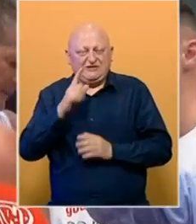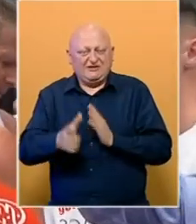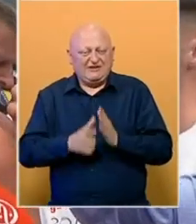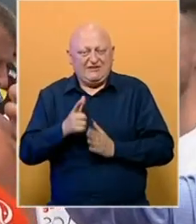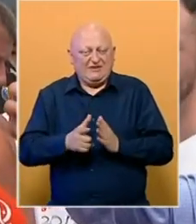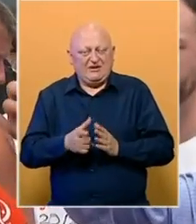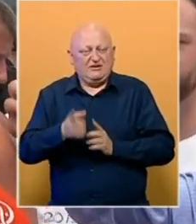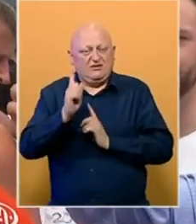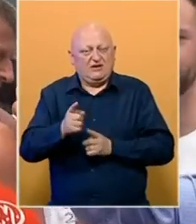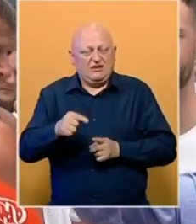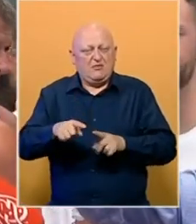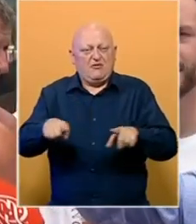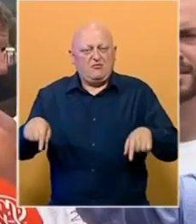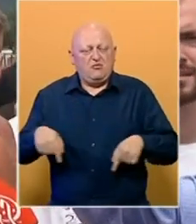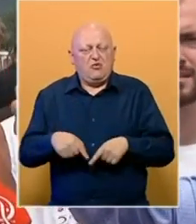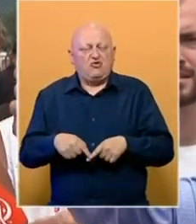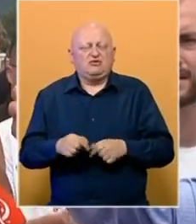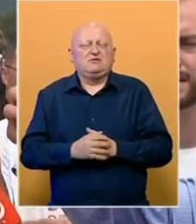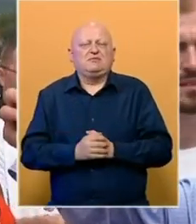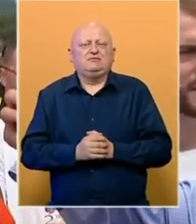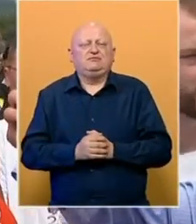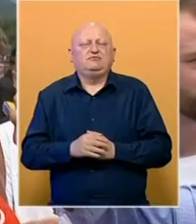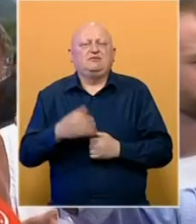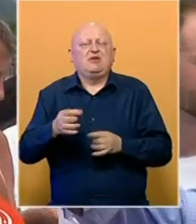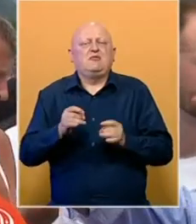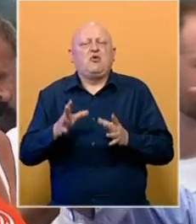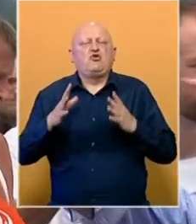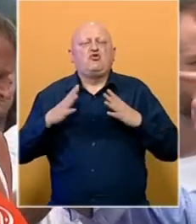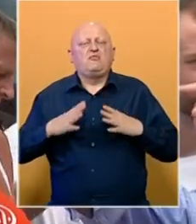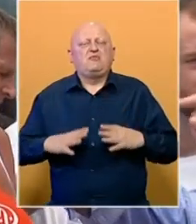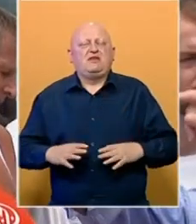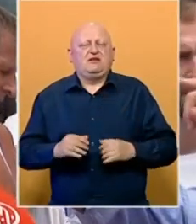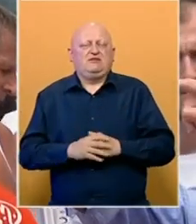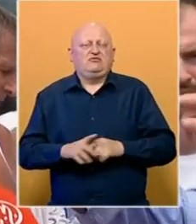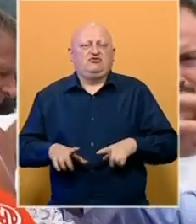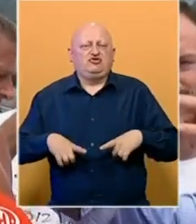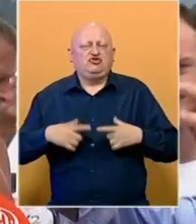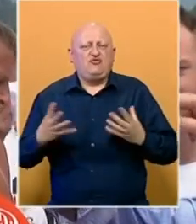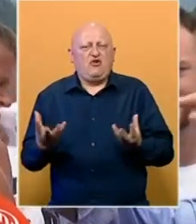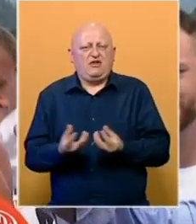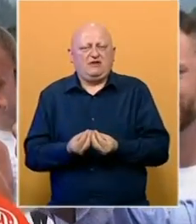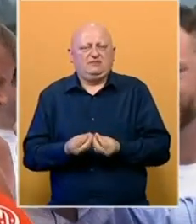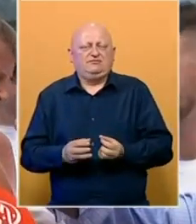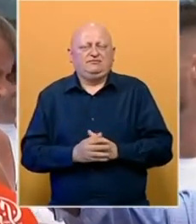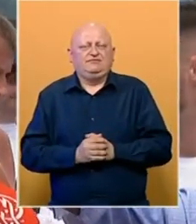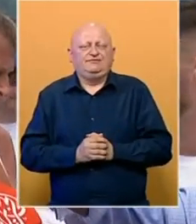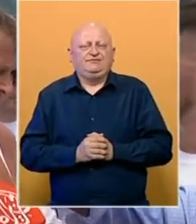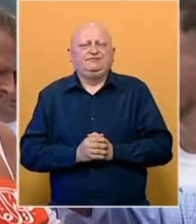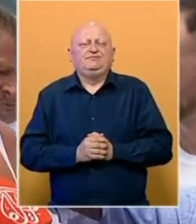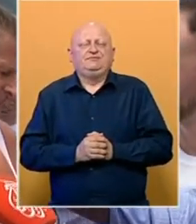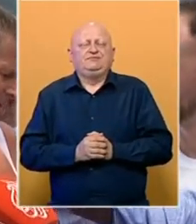rata na ovim prostorima, da im poštenimo poruku mira, tolerancije, suživota i da